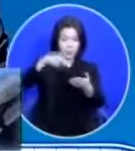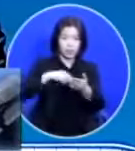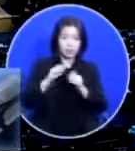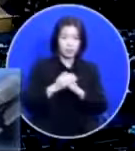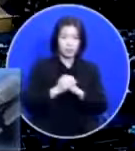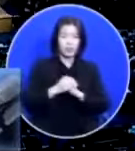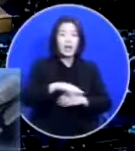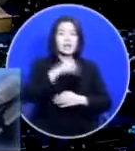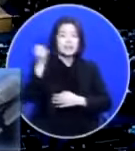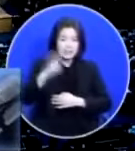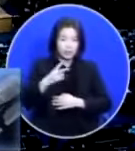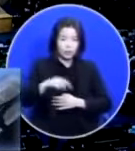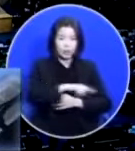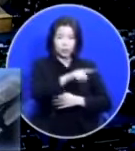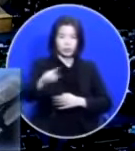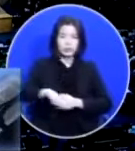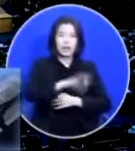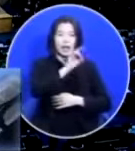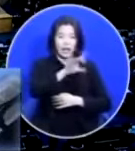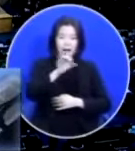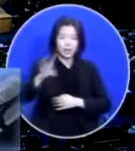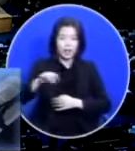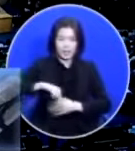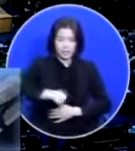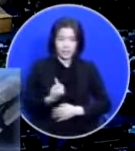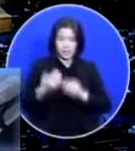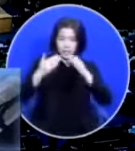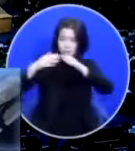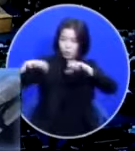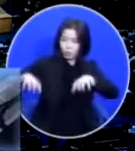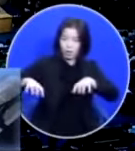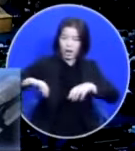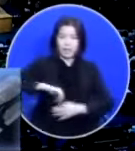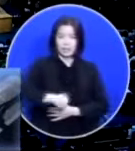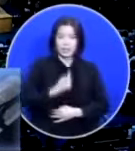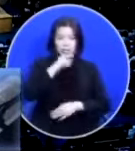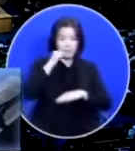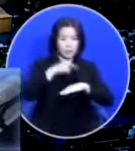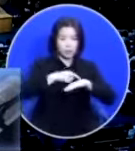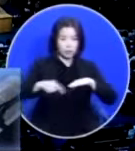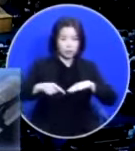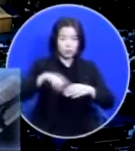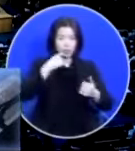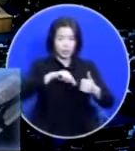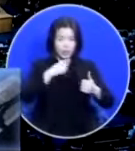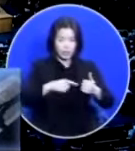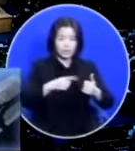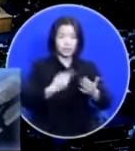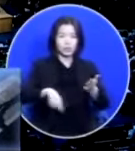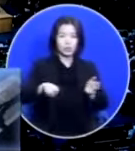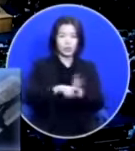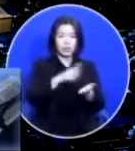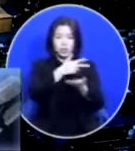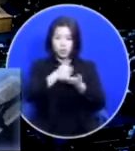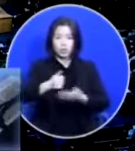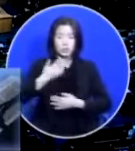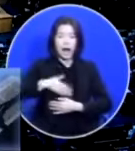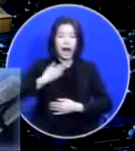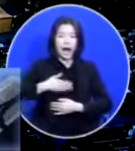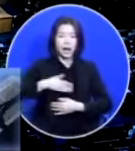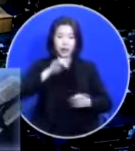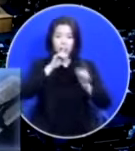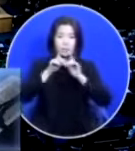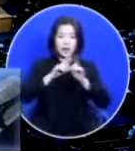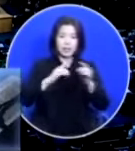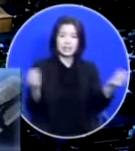그리고 그들은 각각 자기 이웃과 자기 동족을 가르치려고 주님을 알라고